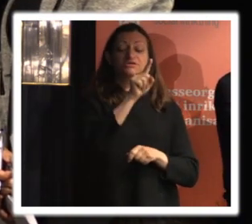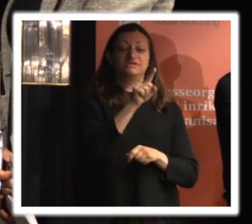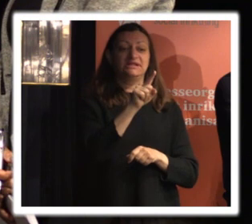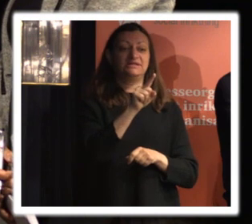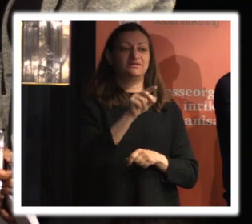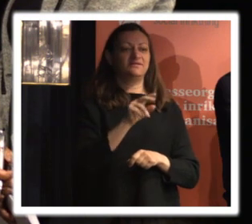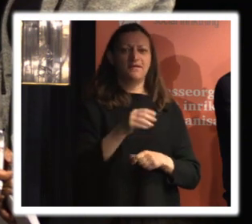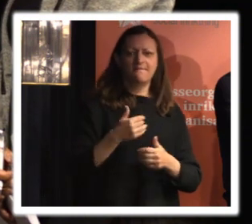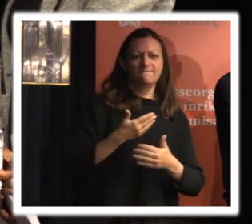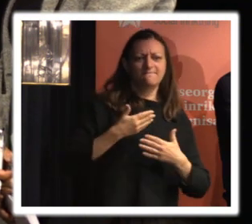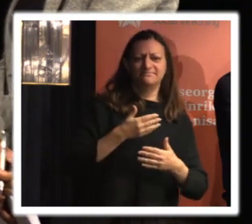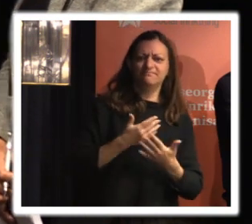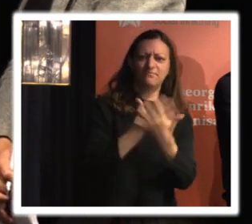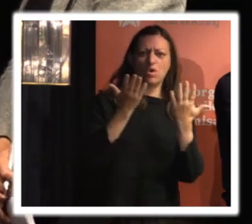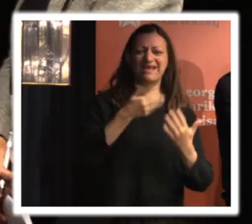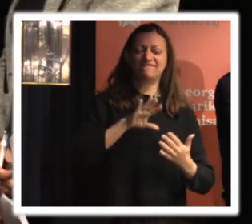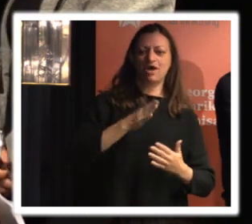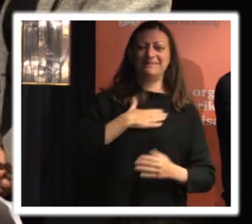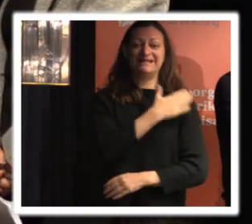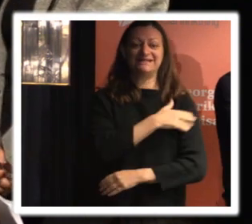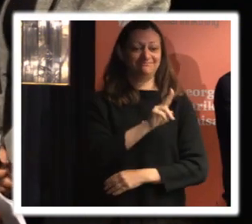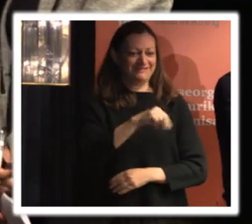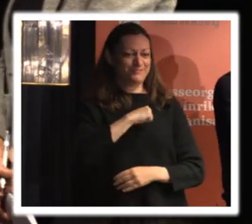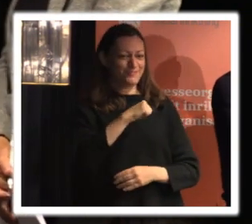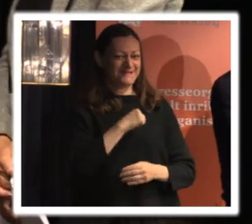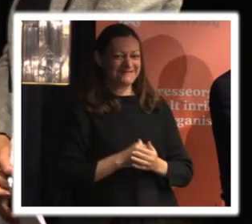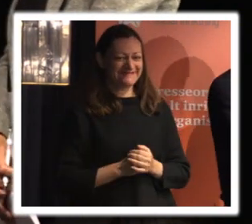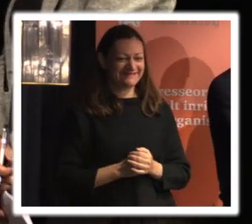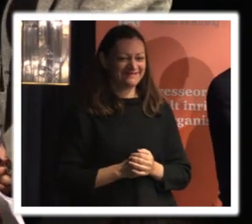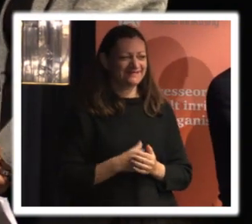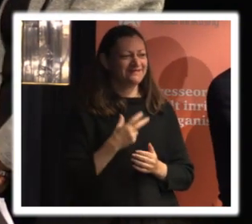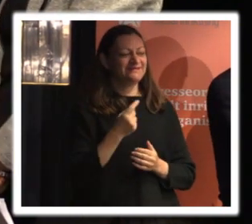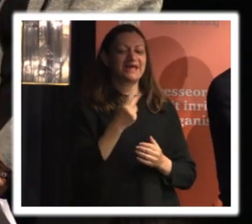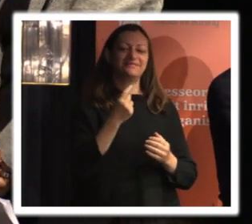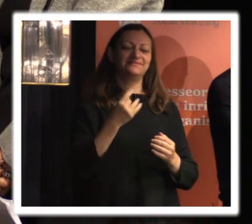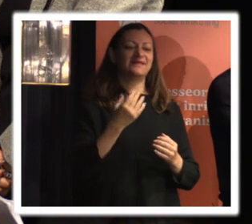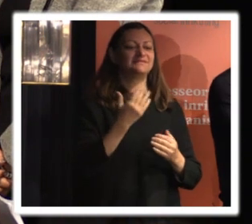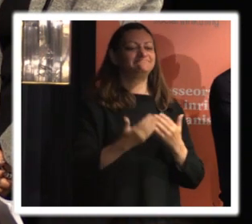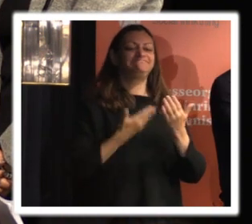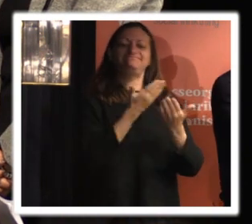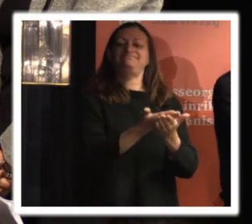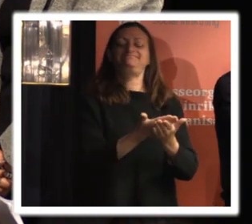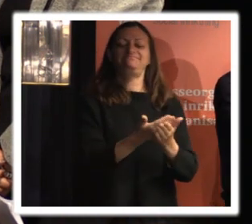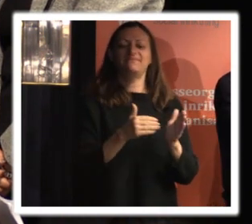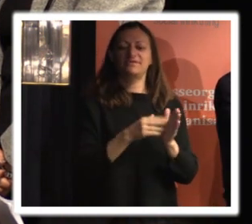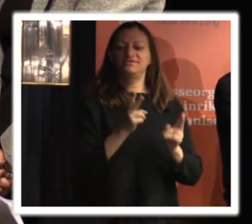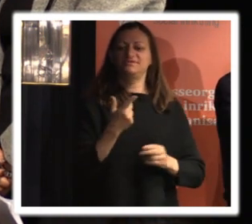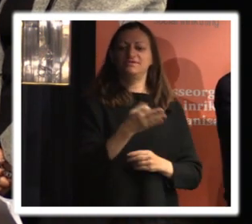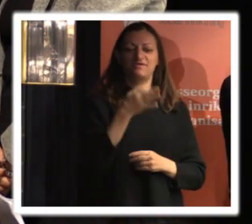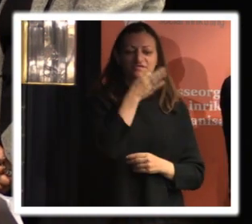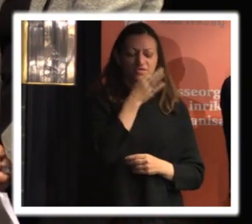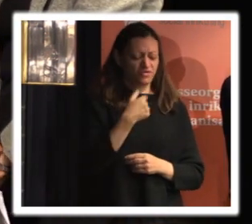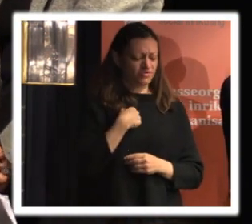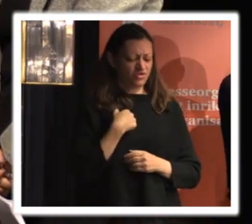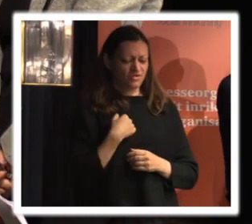väldigt eftertraktad vilket det är super roligt så det är ju ett helt annat ljus på de här frågorna och jag sitter ju dagligen